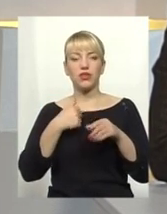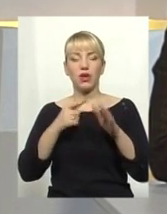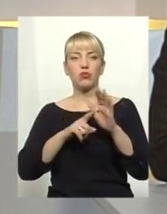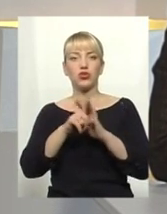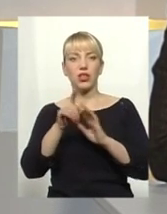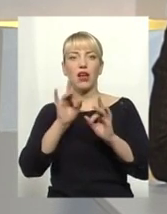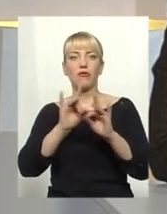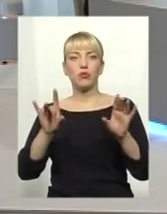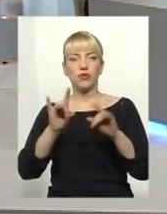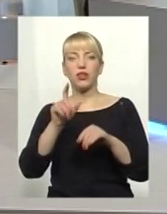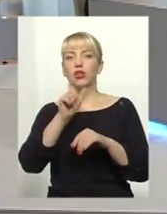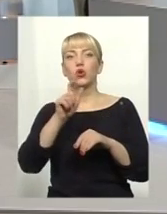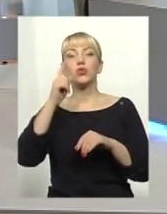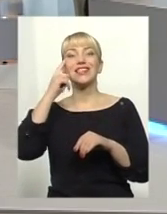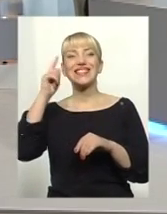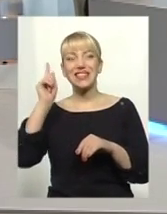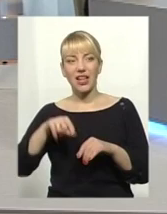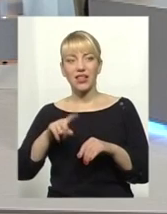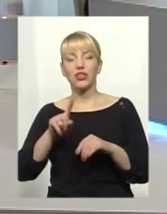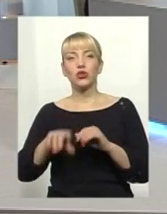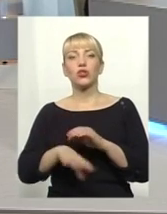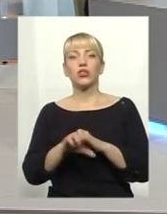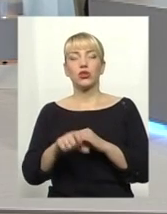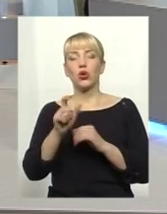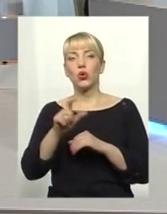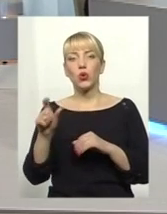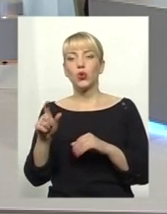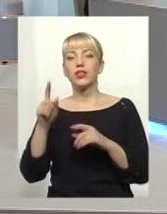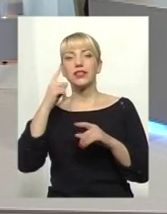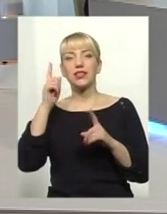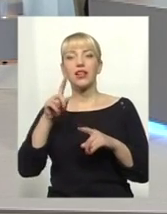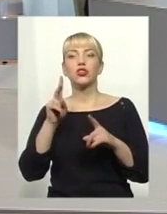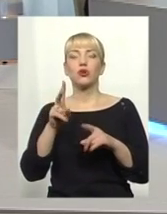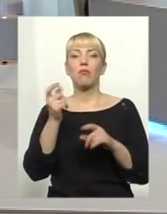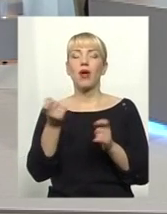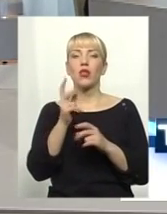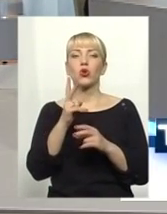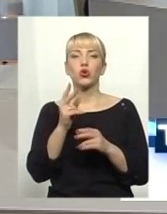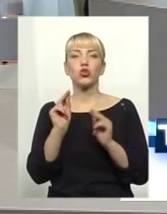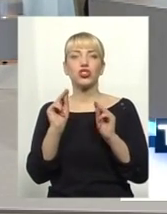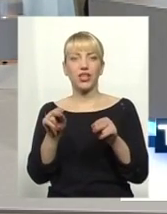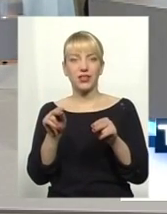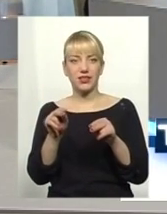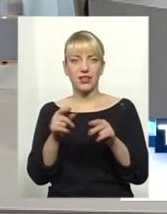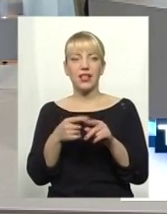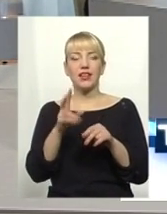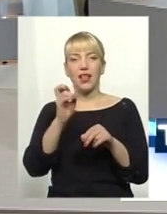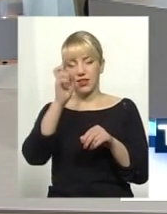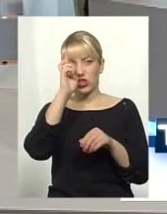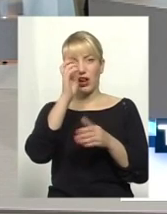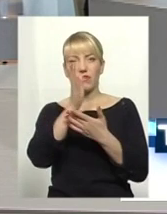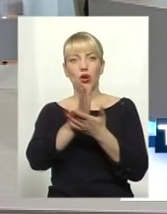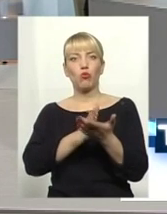відповідати. Люди знали, що кредеться. Люди знали, що мало хто чесний на топ-посадах, на державних